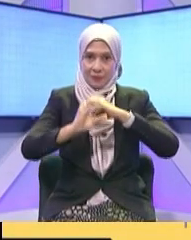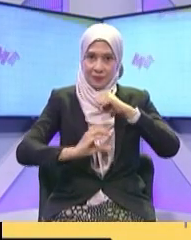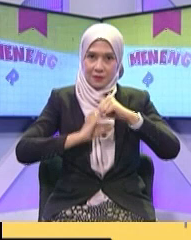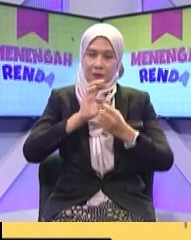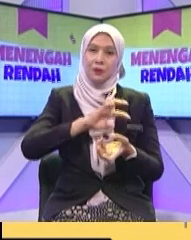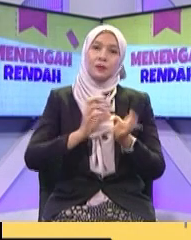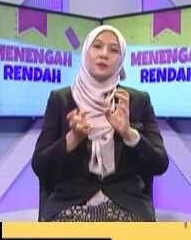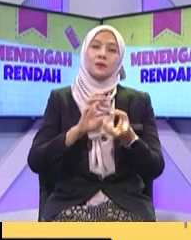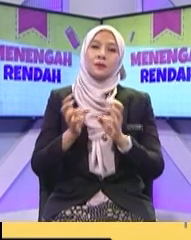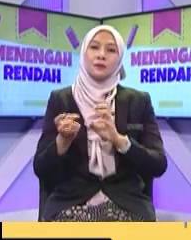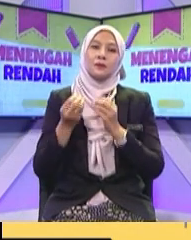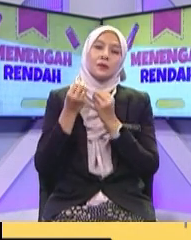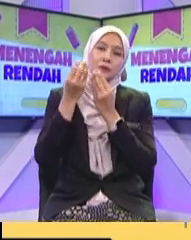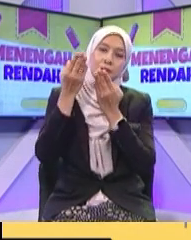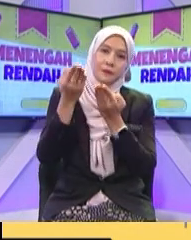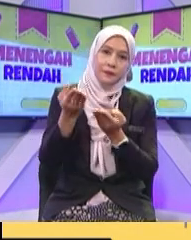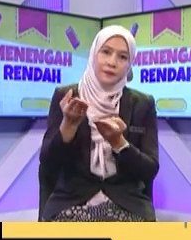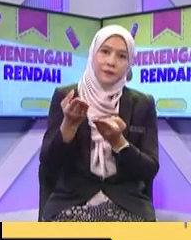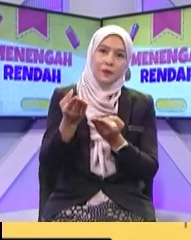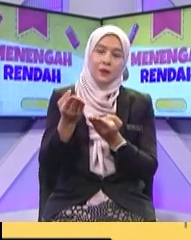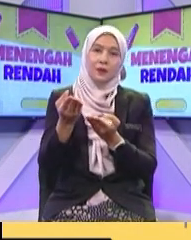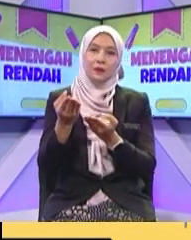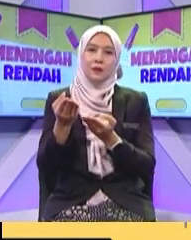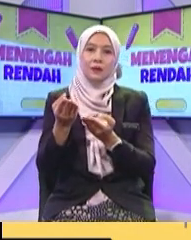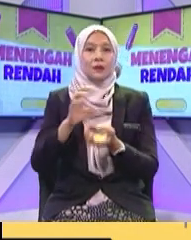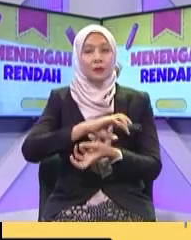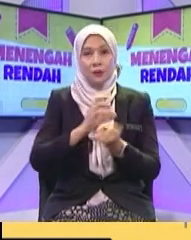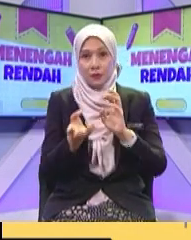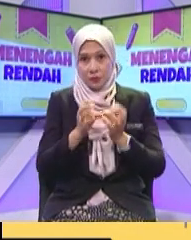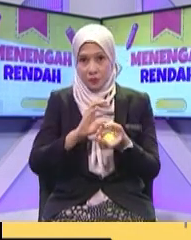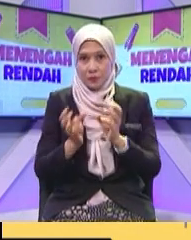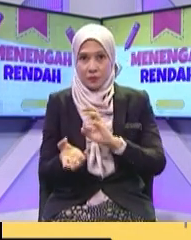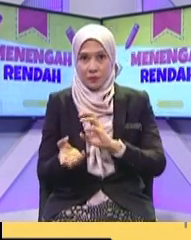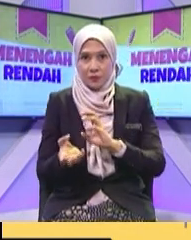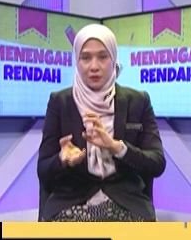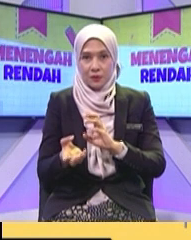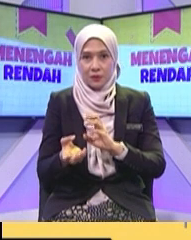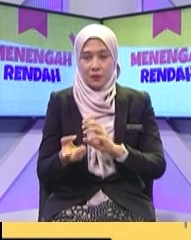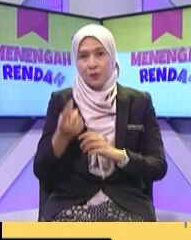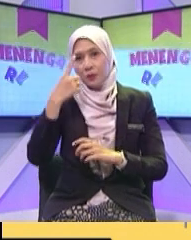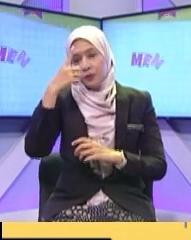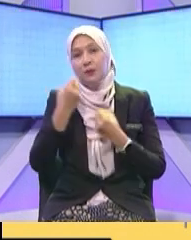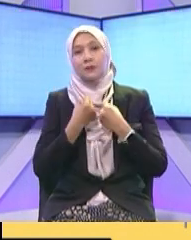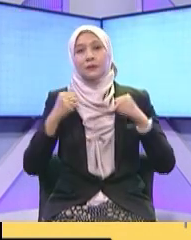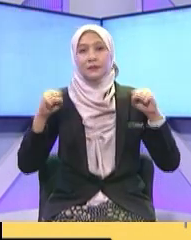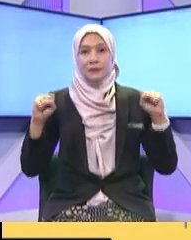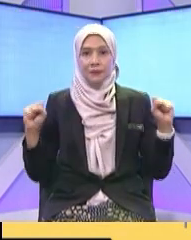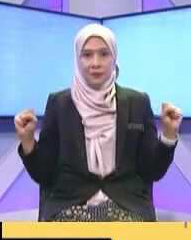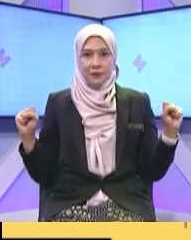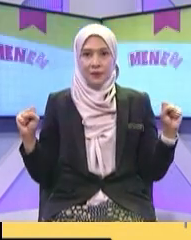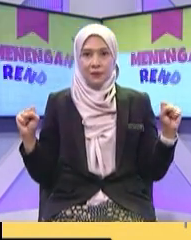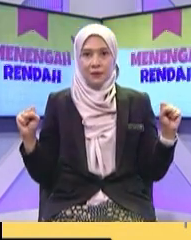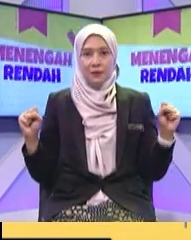cuaca Dan fenomena Alam dengan Lebih tepat Serta terperinci Ini pun penting sebenarnya Ini penting Untuk persiapan diri Persiapan kita Untuk